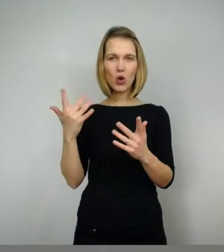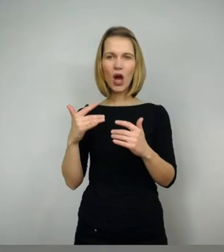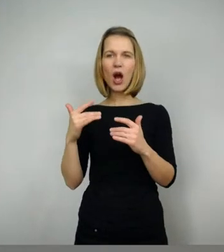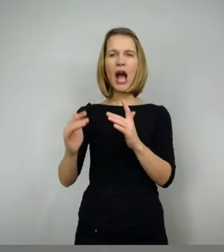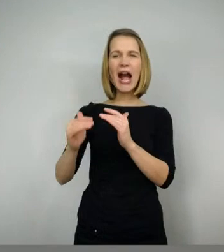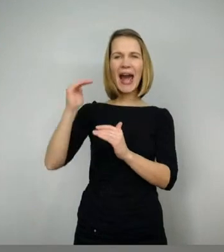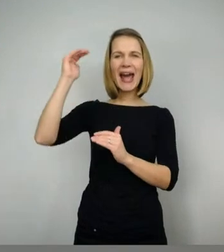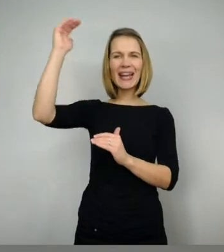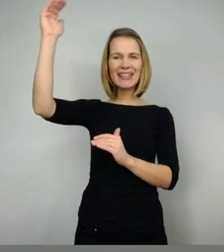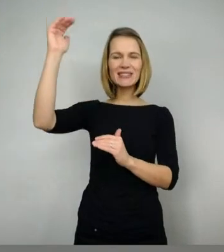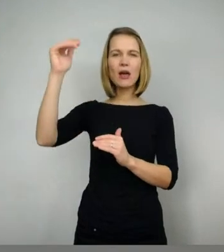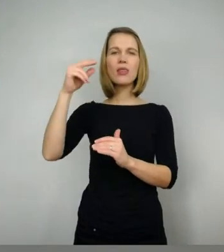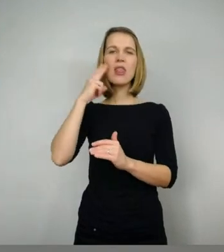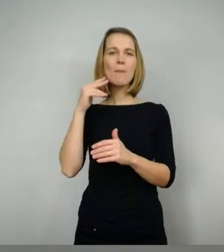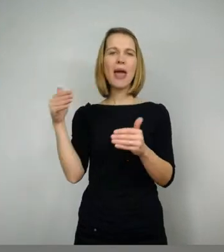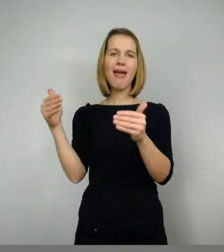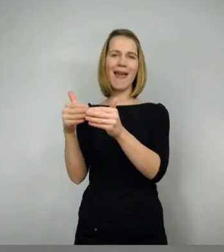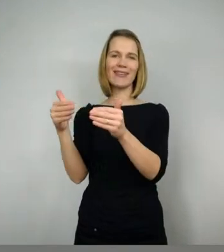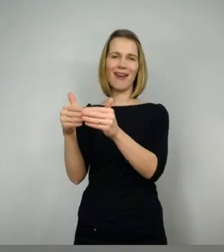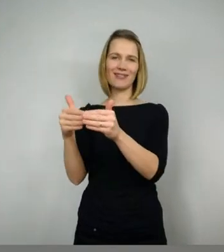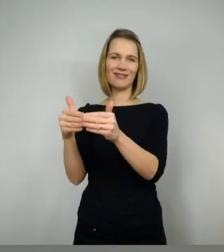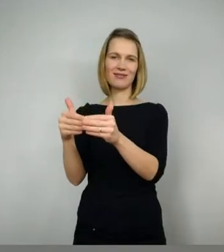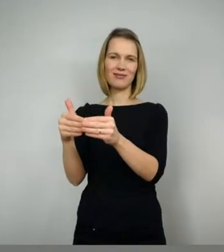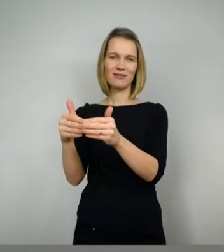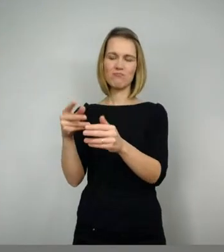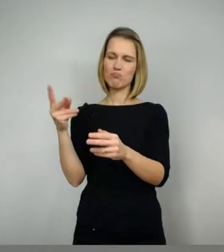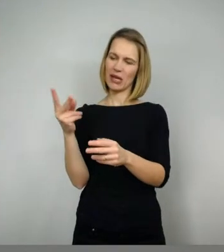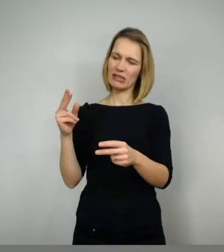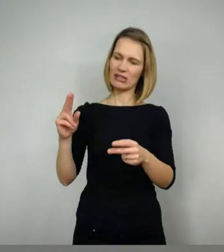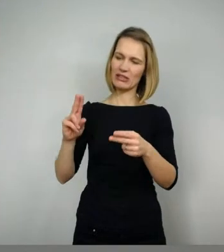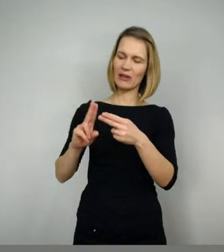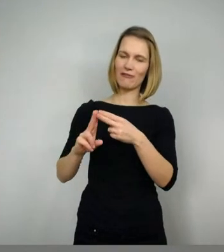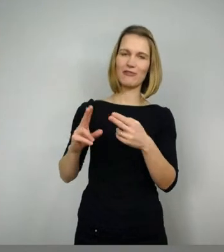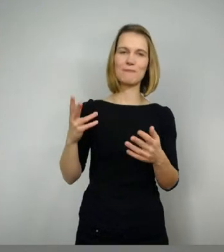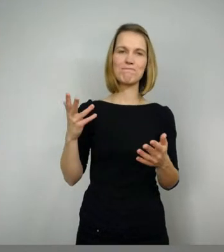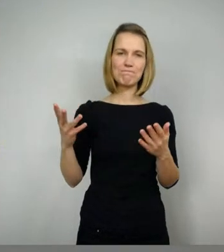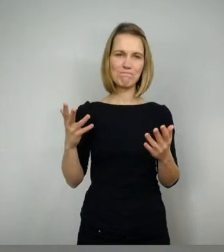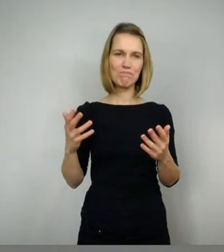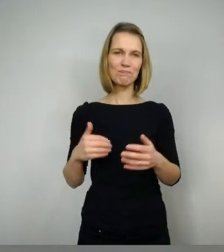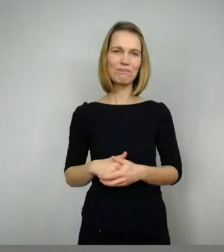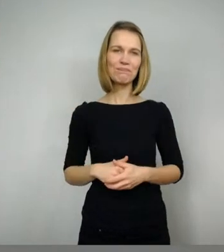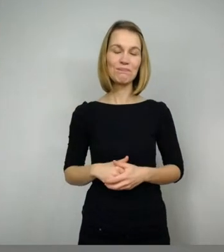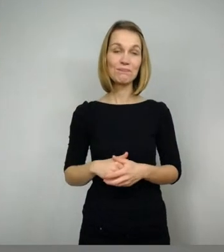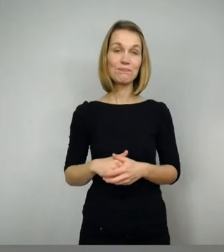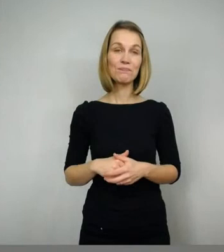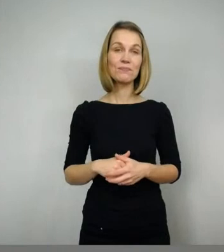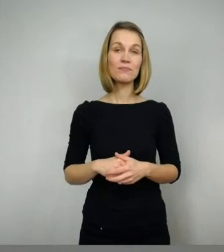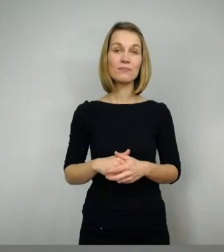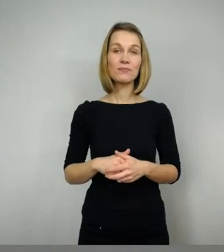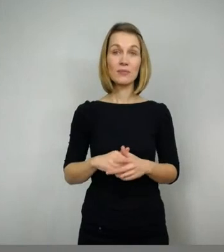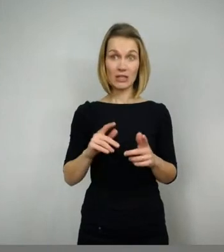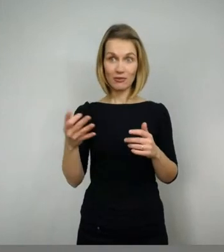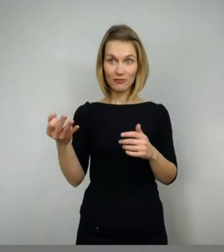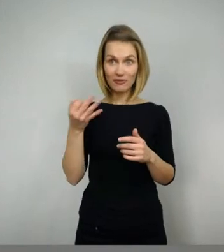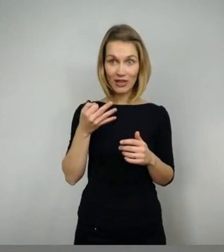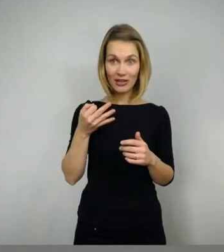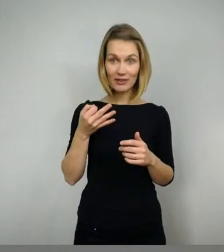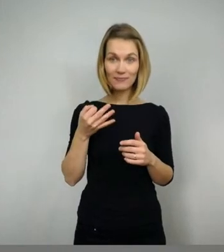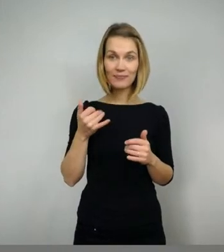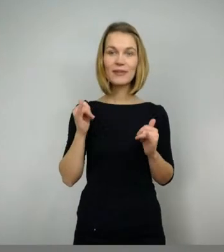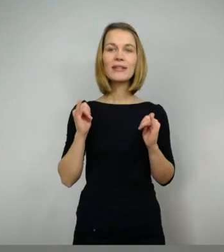Siegenot. Also da begegnet er den Riesen. Auch Dietrich, ja, eine Frage? Ja, noch eine Frage bei YouTube von Jan.